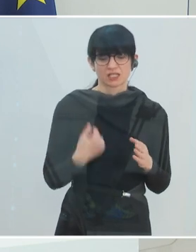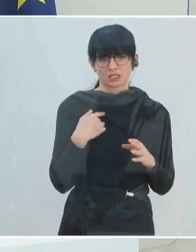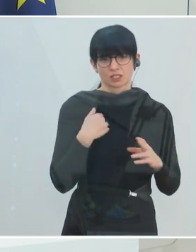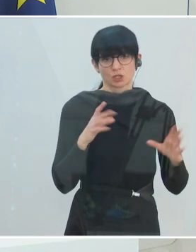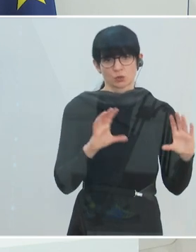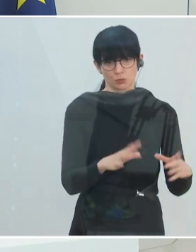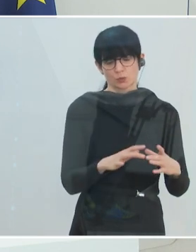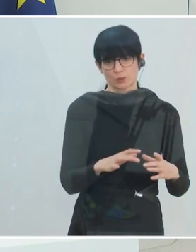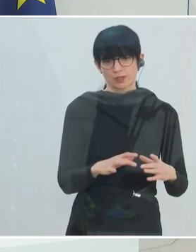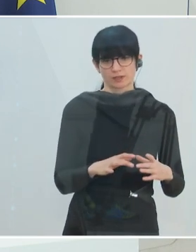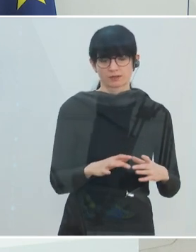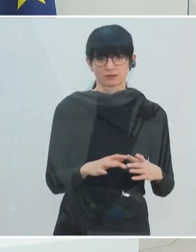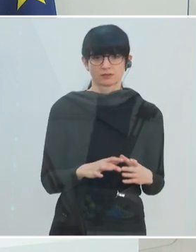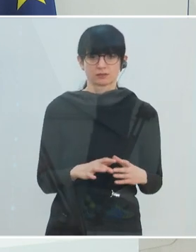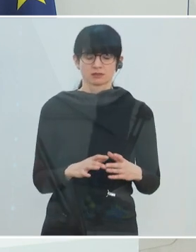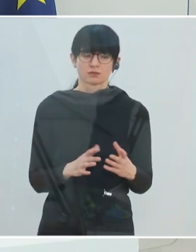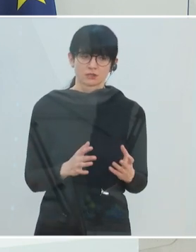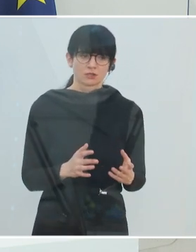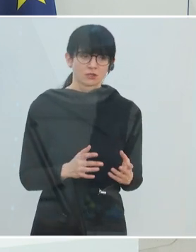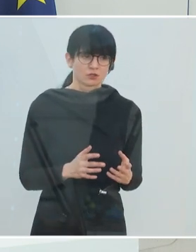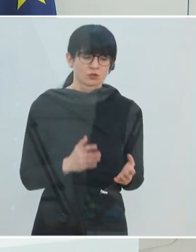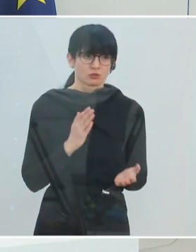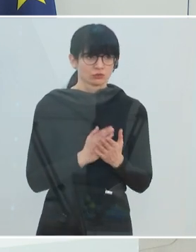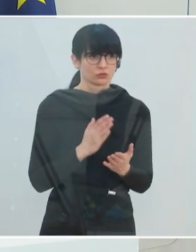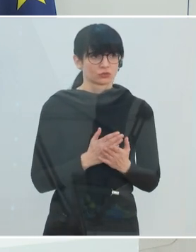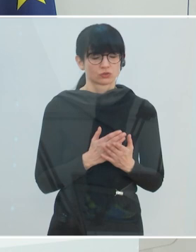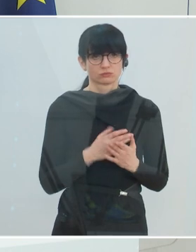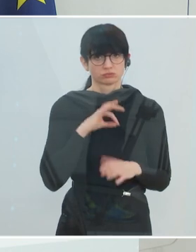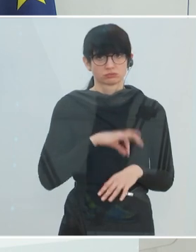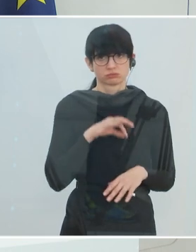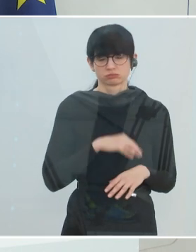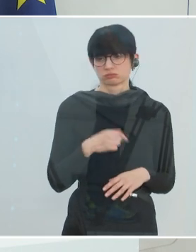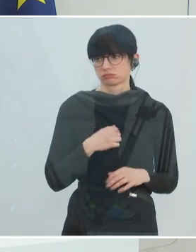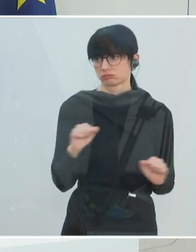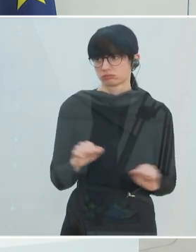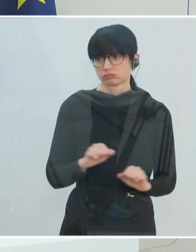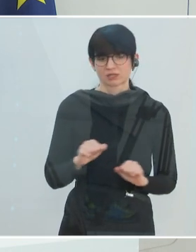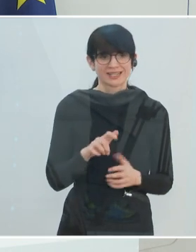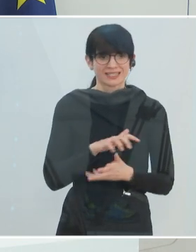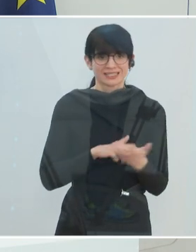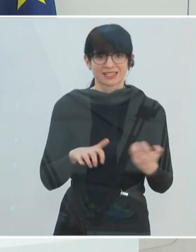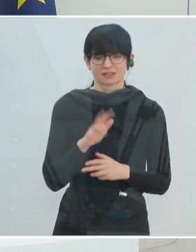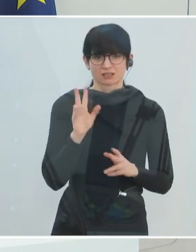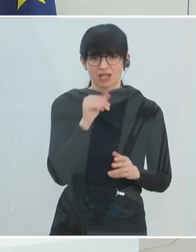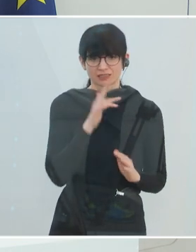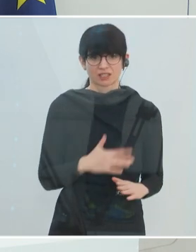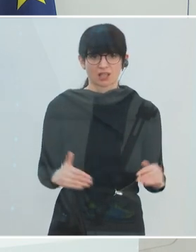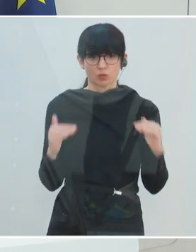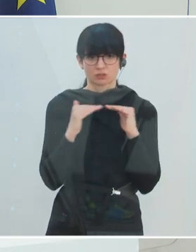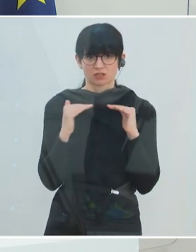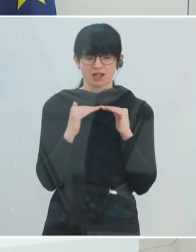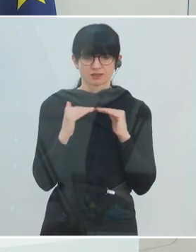Manchmal auch haben sie schon solche Vorschädigungen, dass sie natürlich diese Krise ganz schwer kompensieren können.